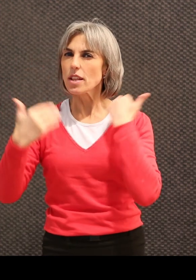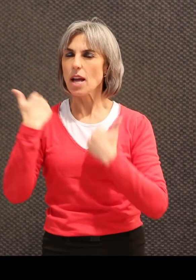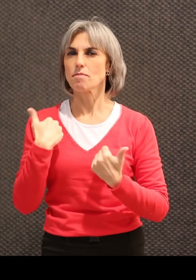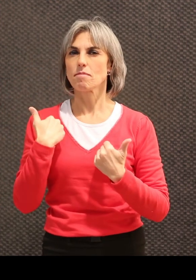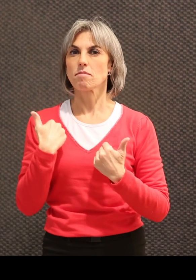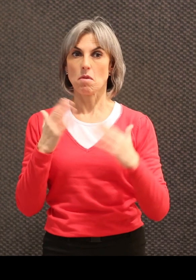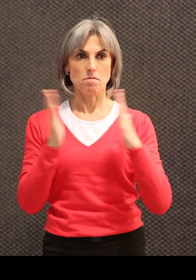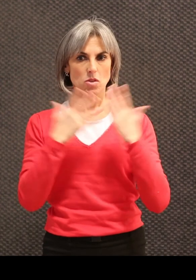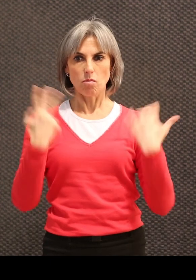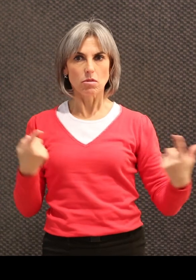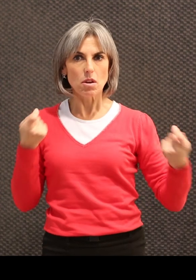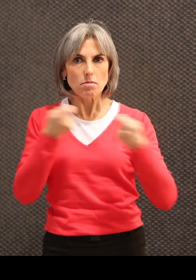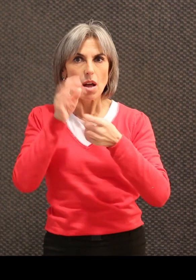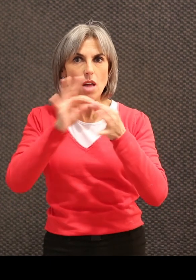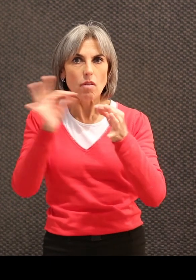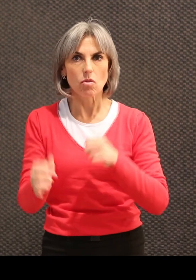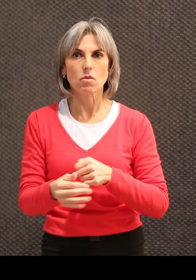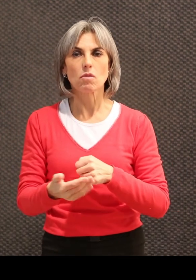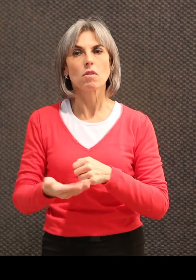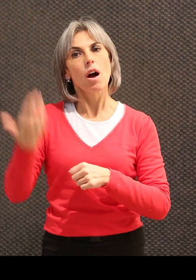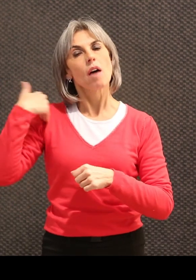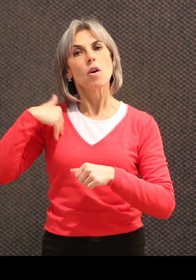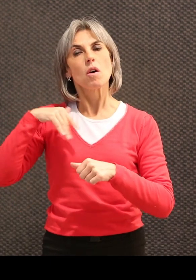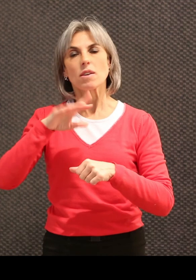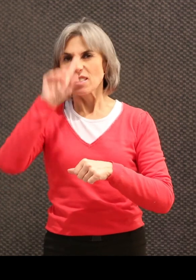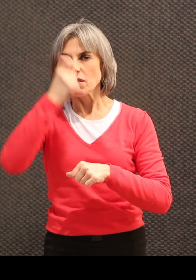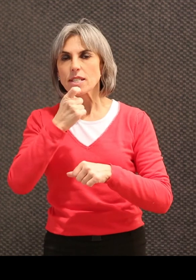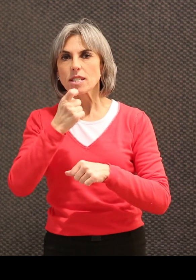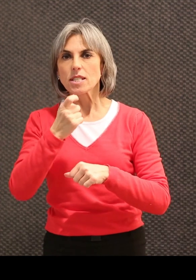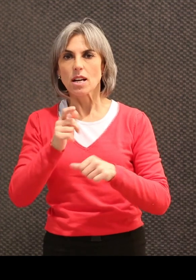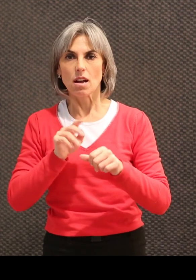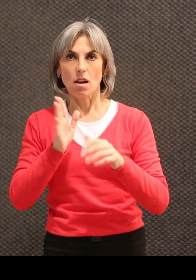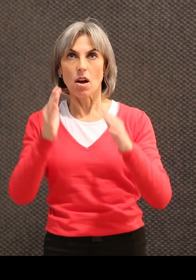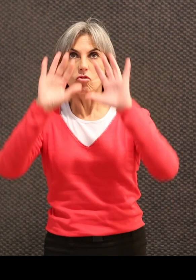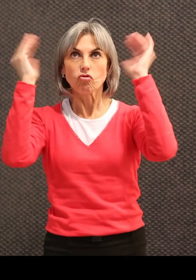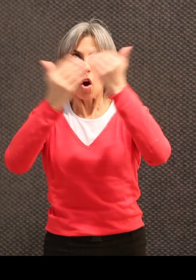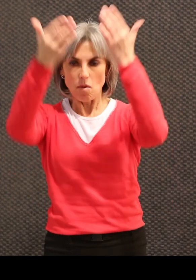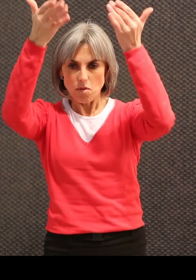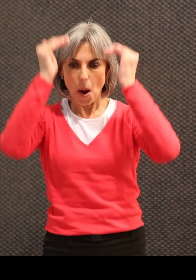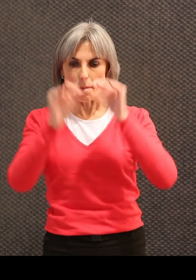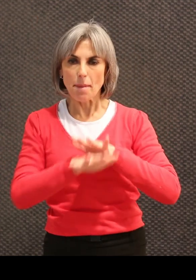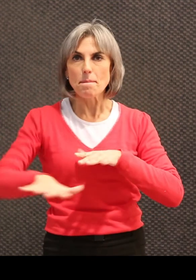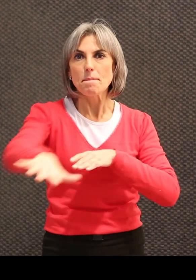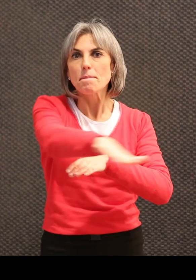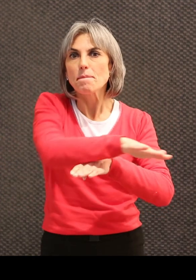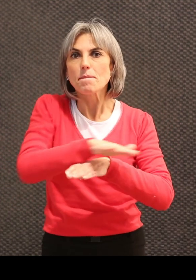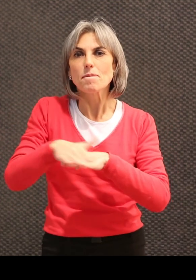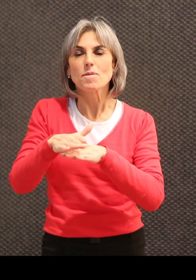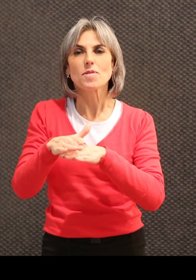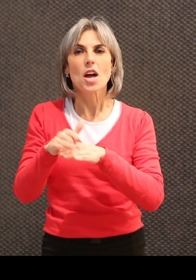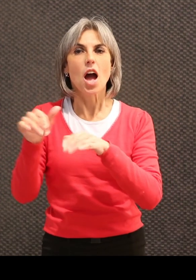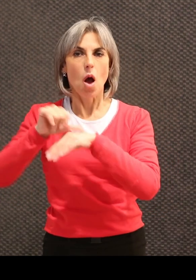adaptable. Quand j'ai eu de moins en moins facile, ma chambre est couchée, nous l'avons descendue en bas. Donc on a aménagé, ils ont